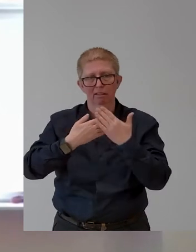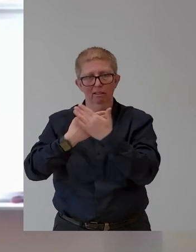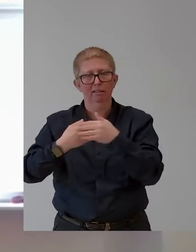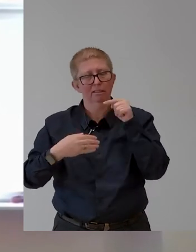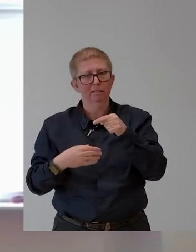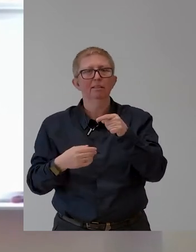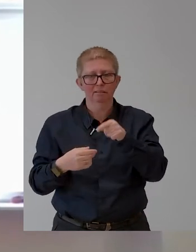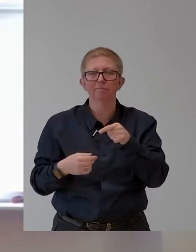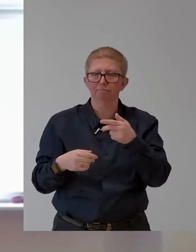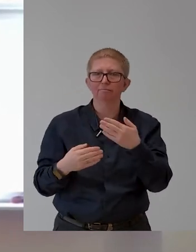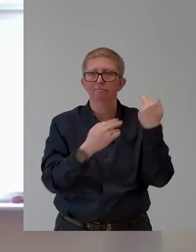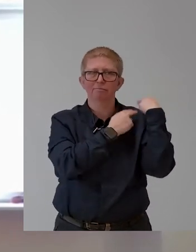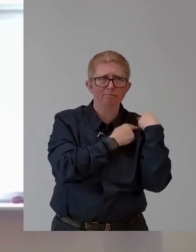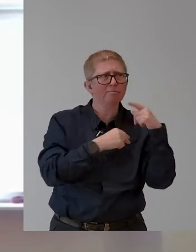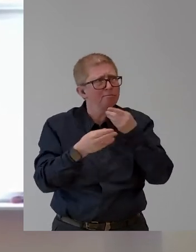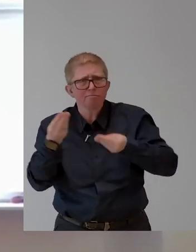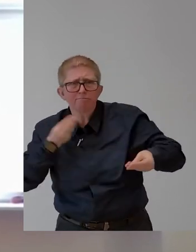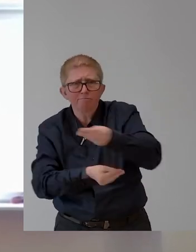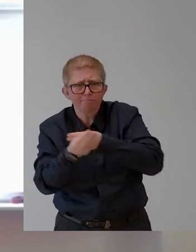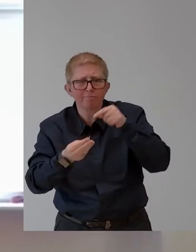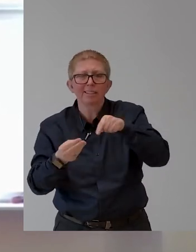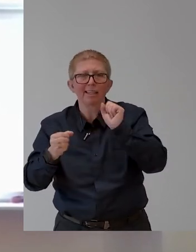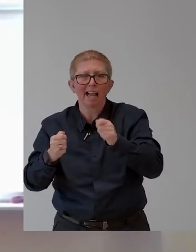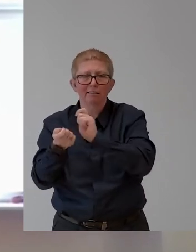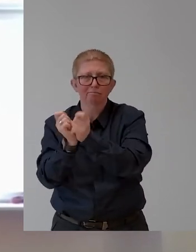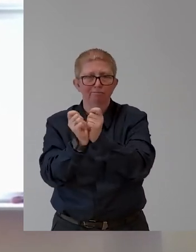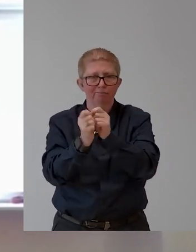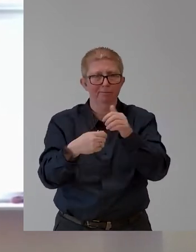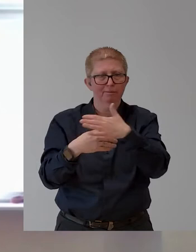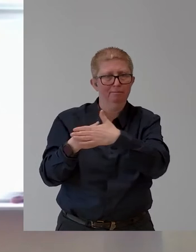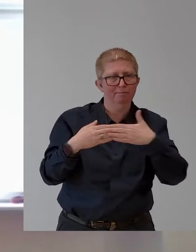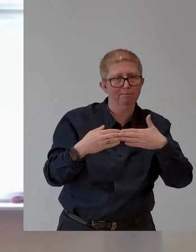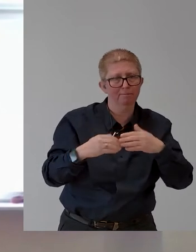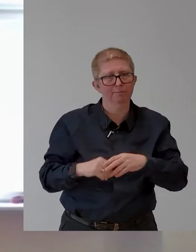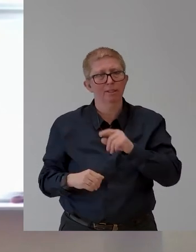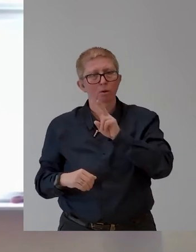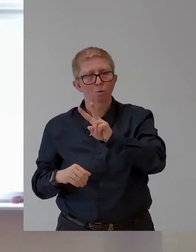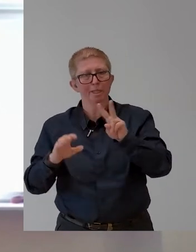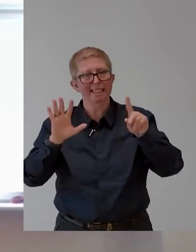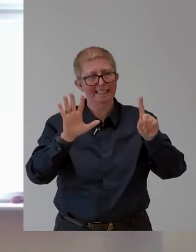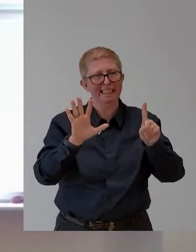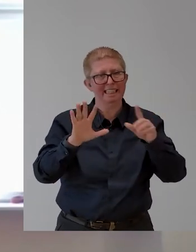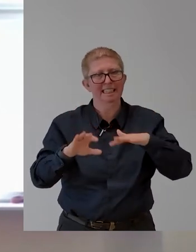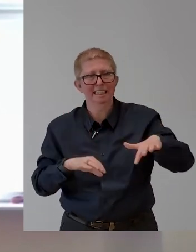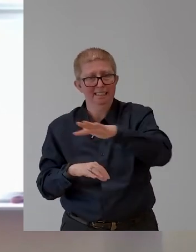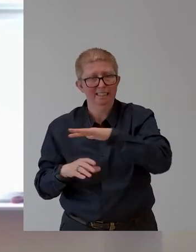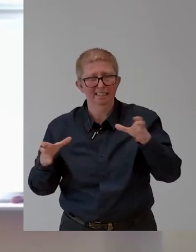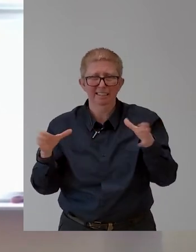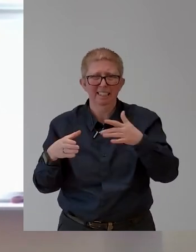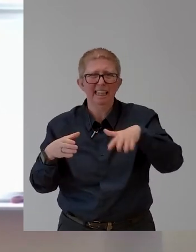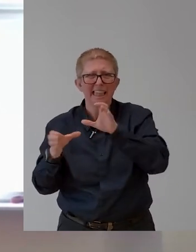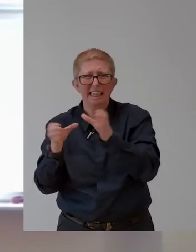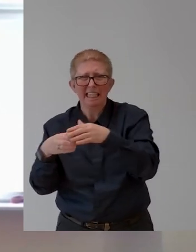26 Teams arbeiten ja auch in sehr unterschiedlicher Intensität, um es einmal ganz vorsichtig auszudrücken. Und es gibt halt auch sehr viele